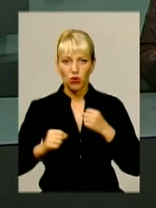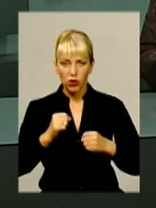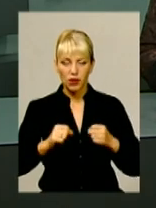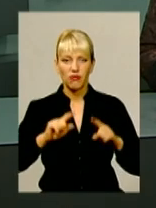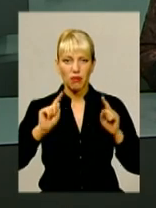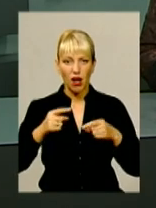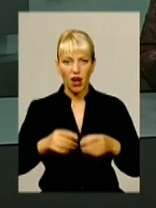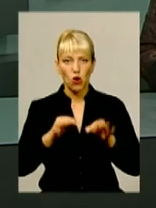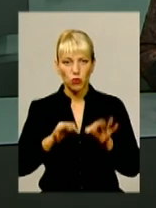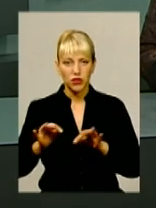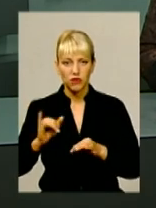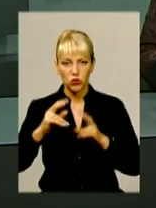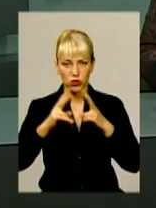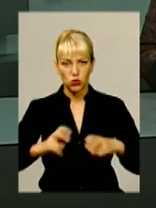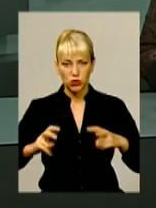'єктивності у розслідуванні.